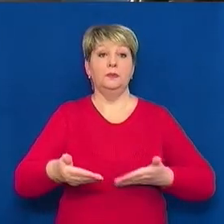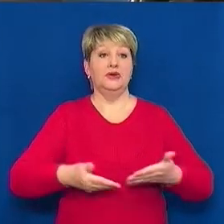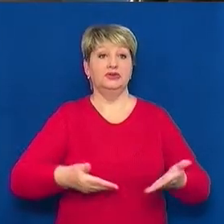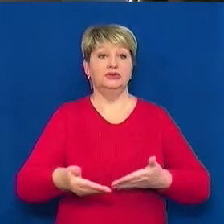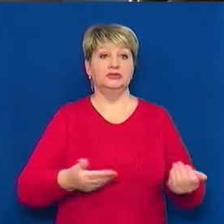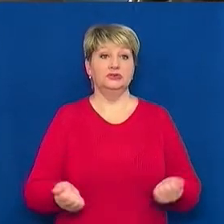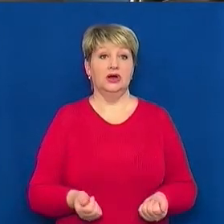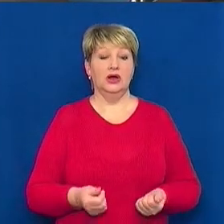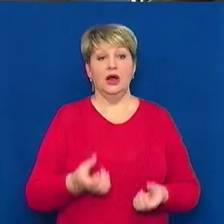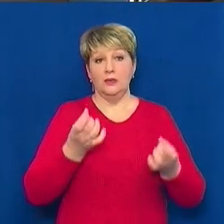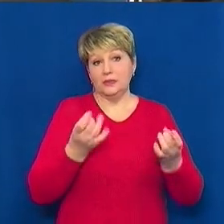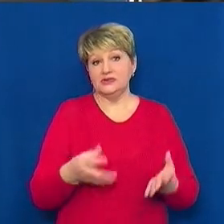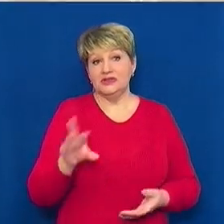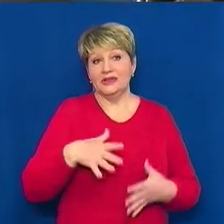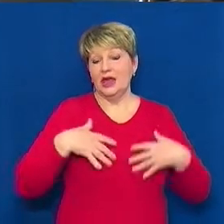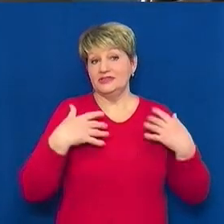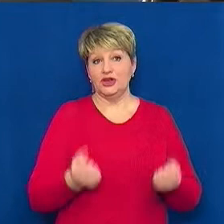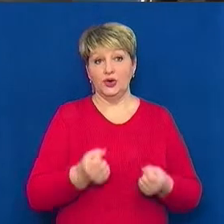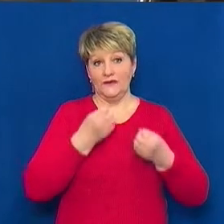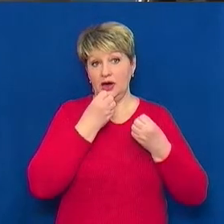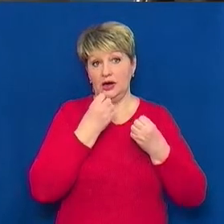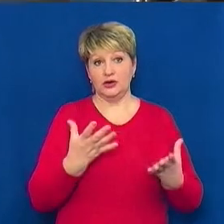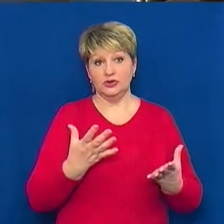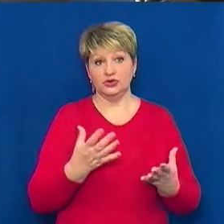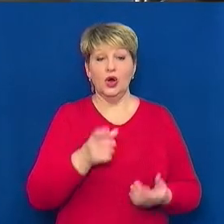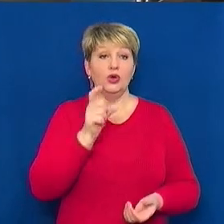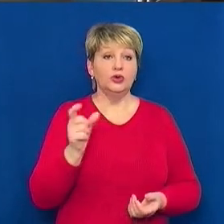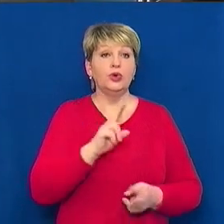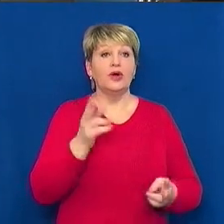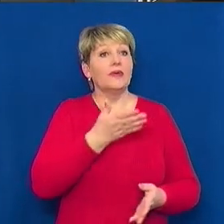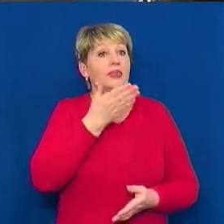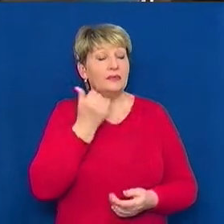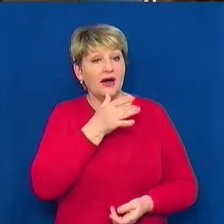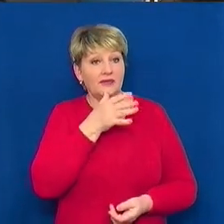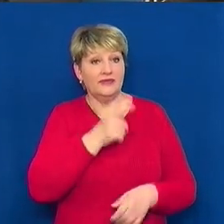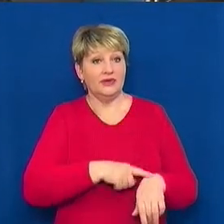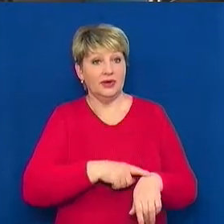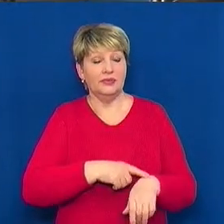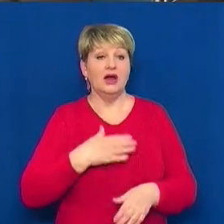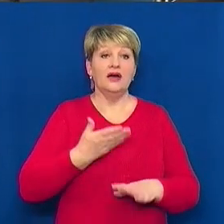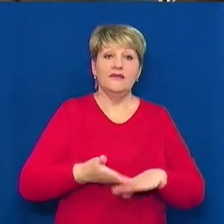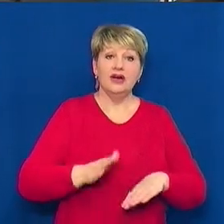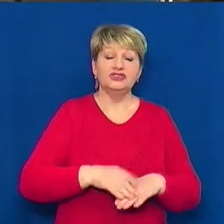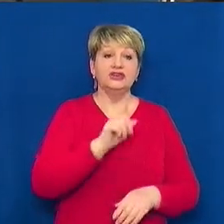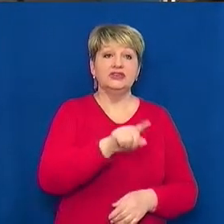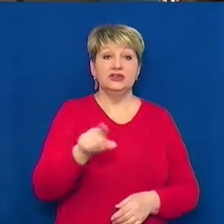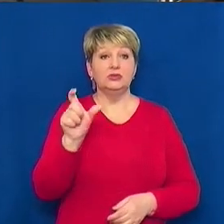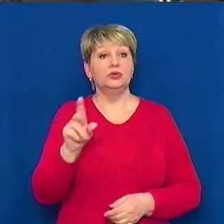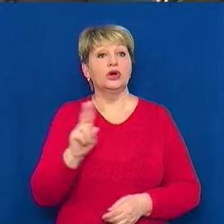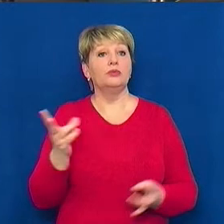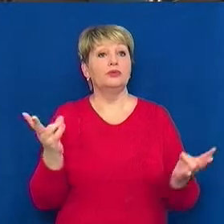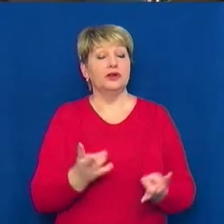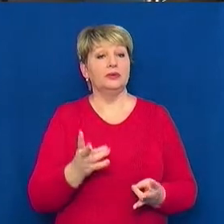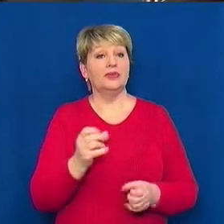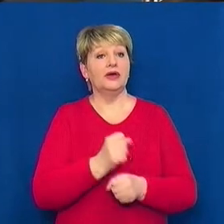Якраз і для здоров'я добре, що ні. Тих людей, що немає часу, їм важко тим, що на роботу їздять. Тобто замона на